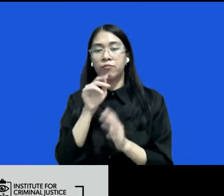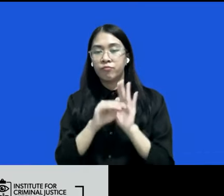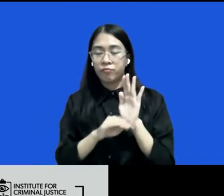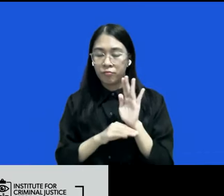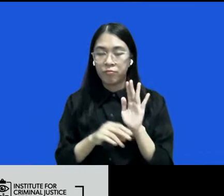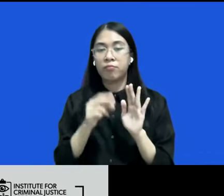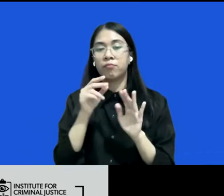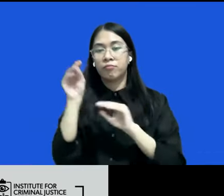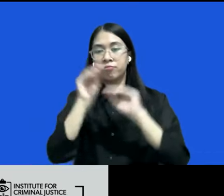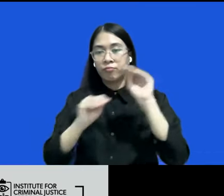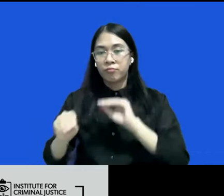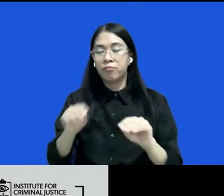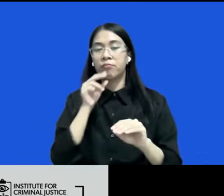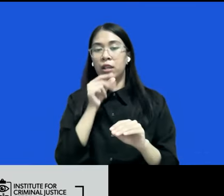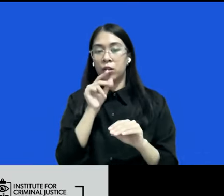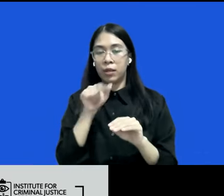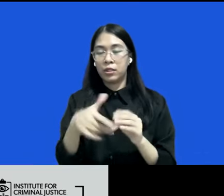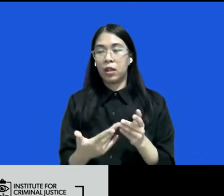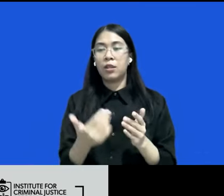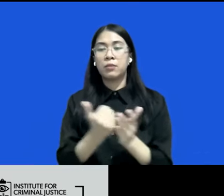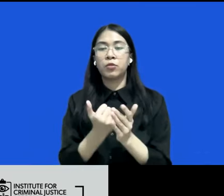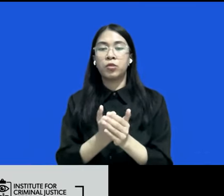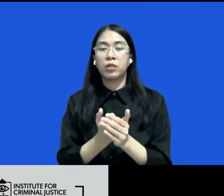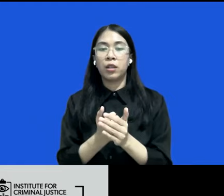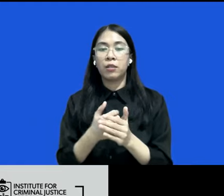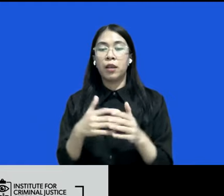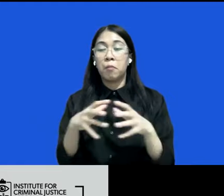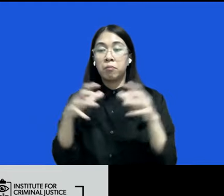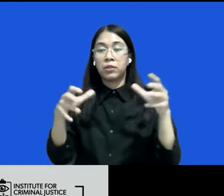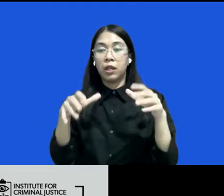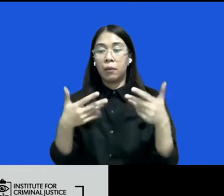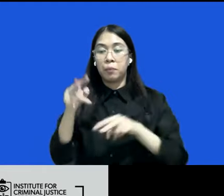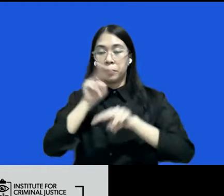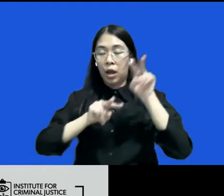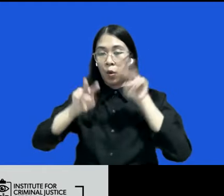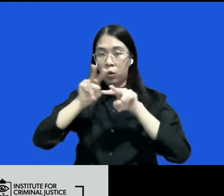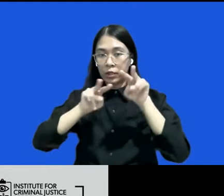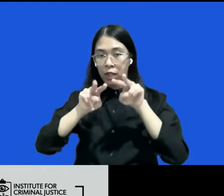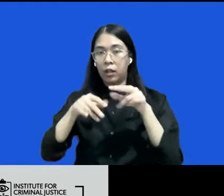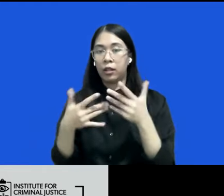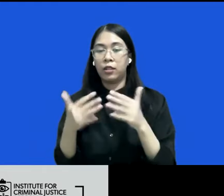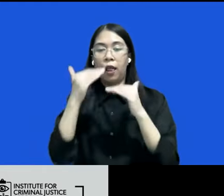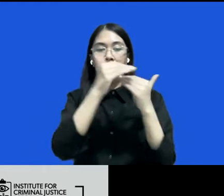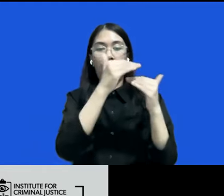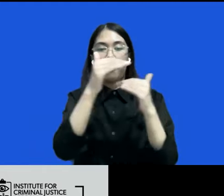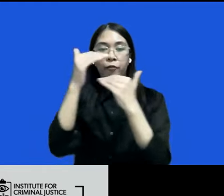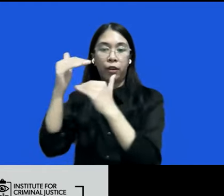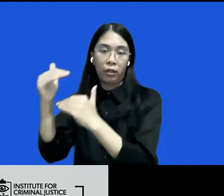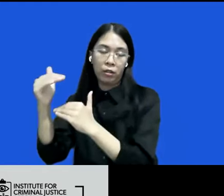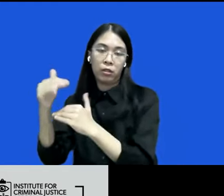penerapan MJ bahwa dimensi paling besarnya pengawasannya di berbagai level di berbagai